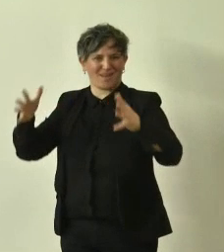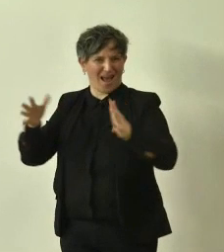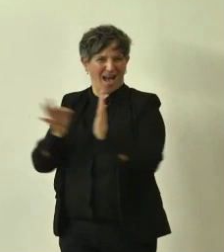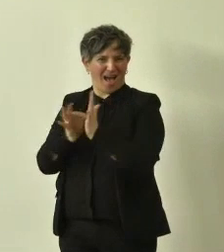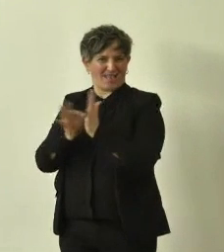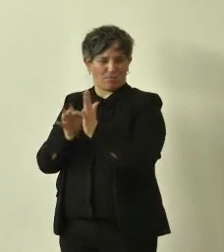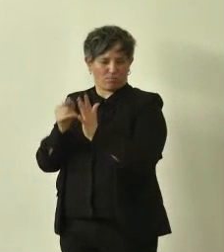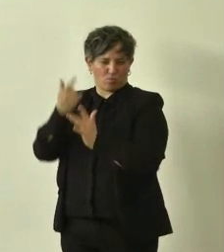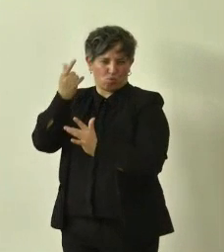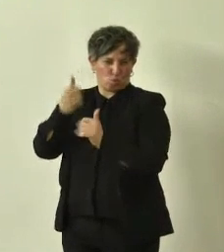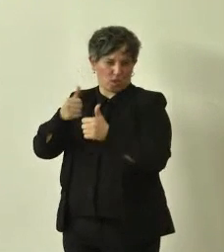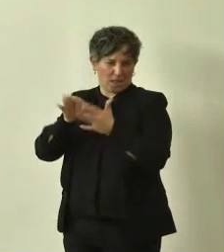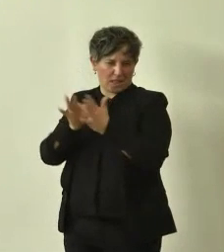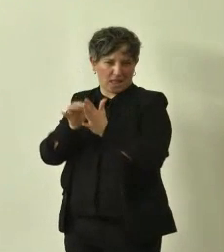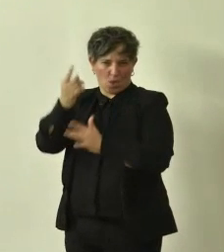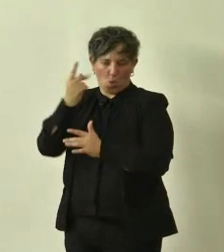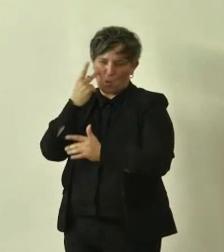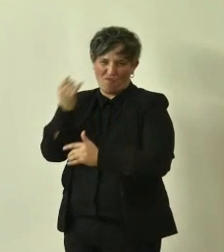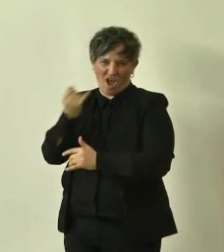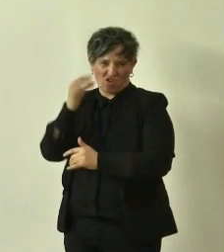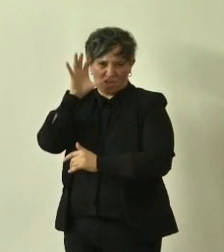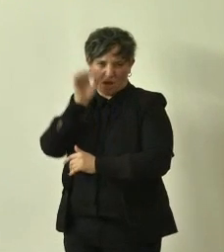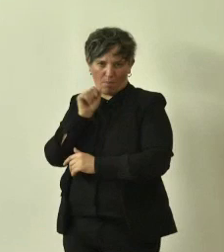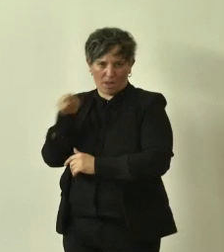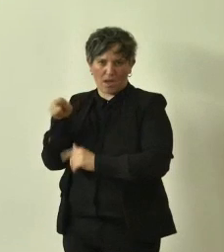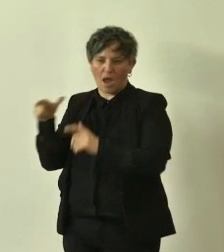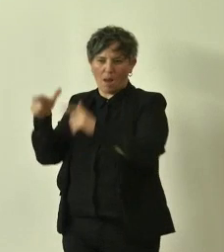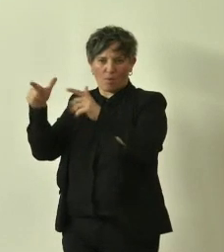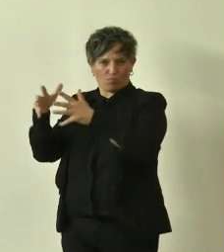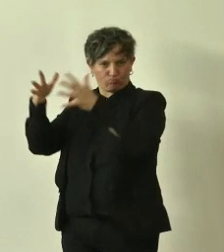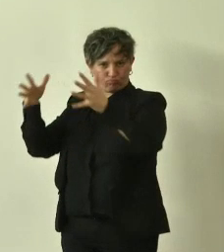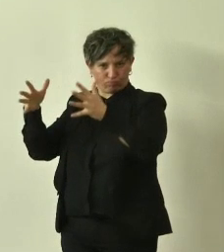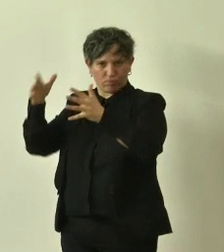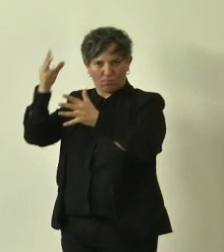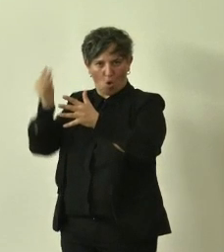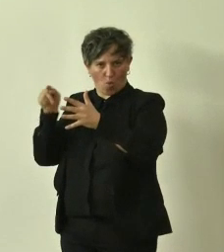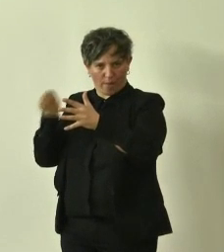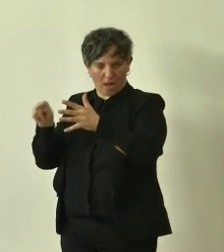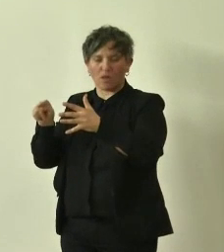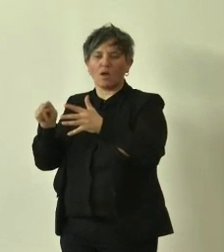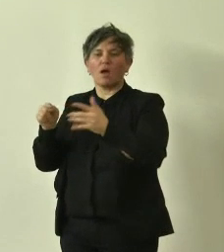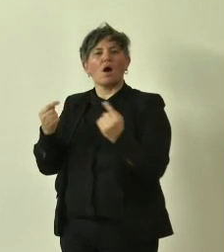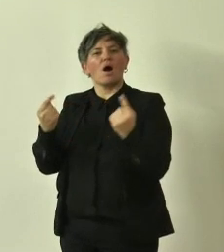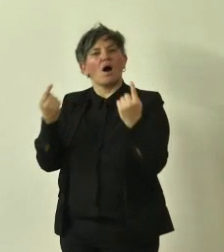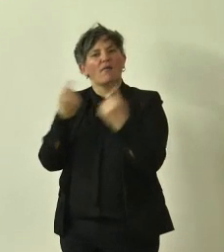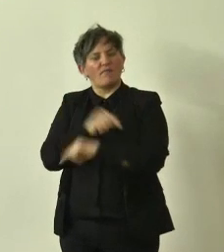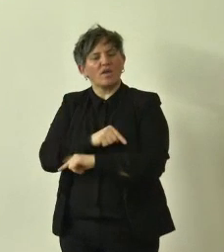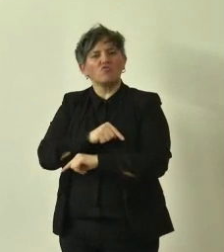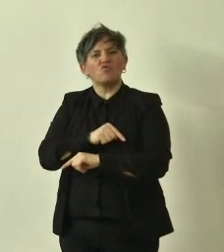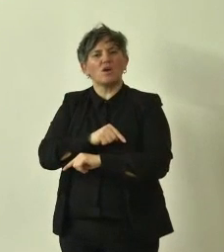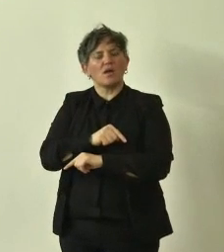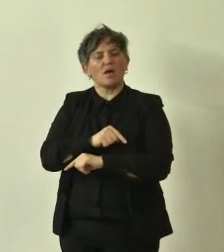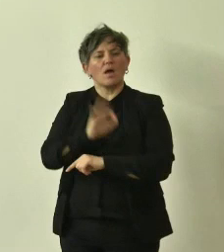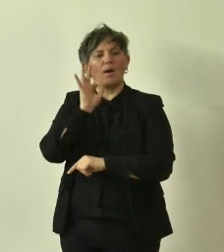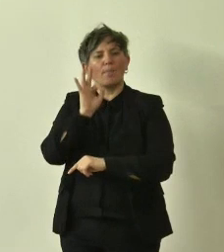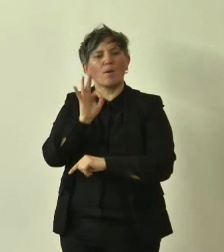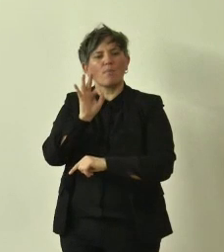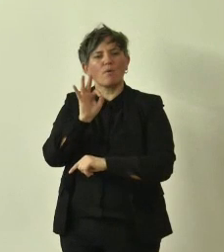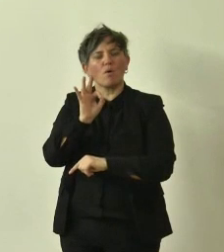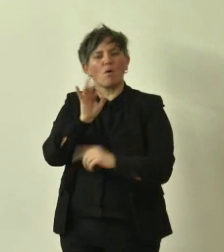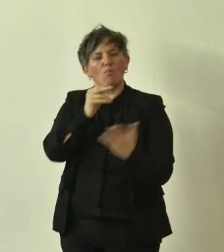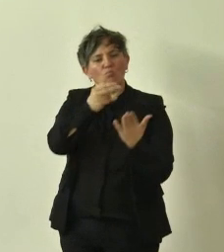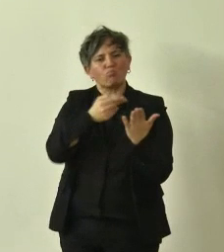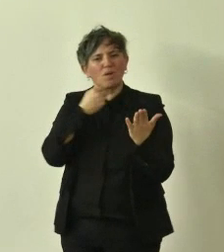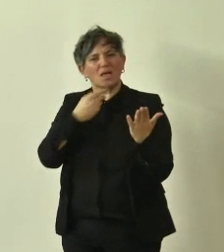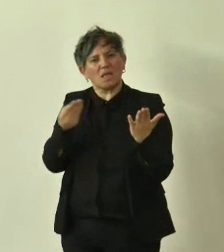quella più facile da percepire in realtà in un'ottica diciamo di integrazione